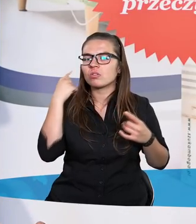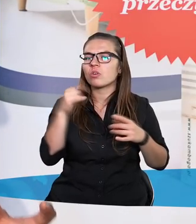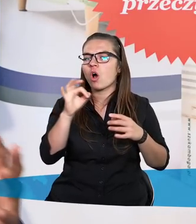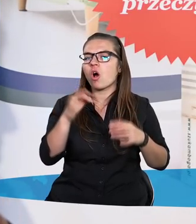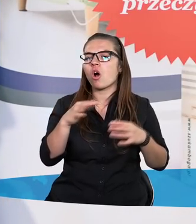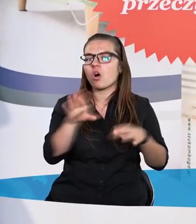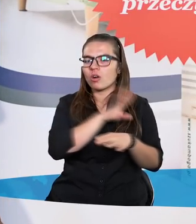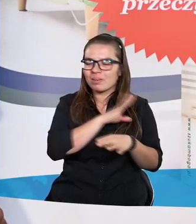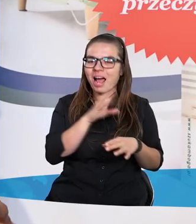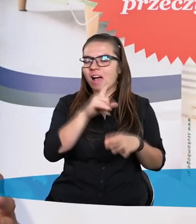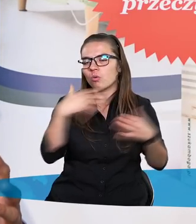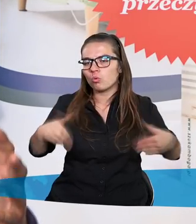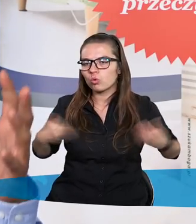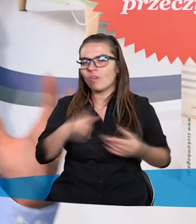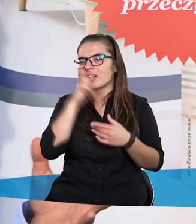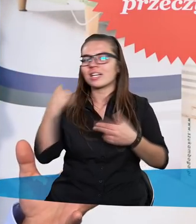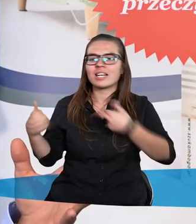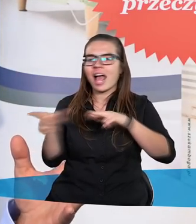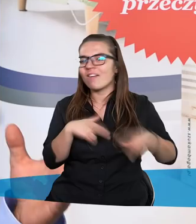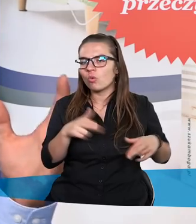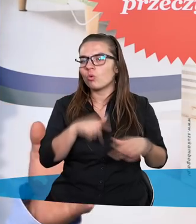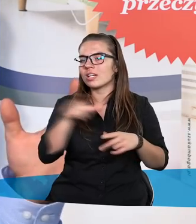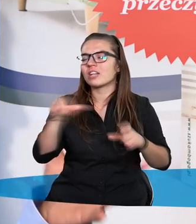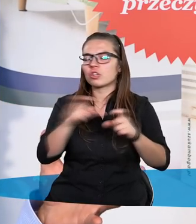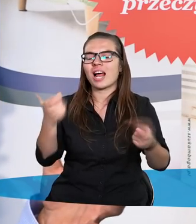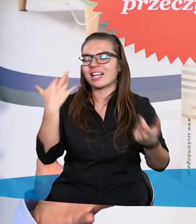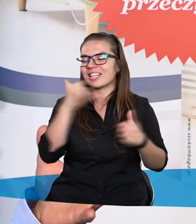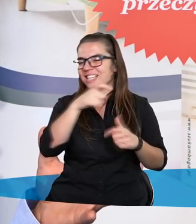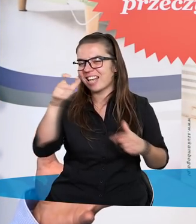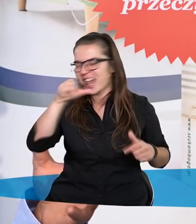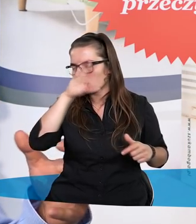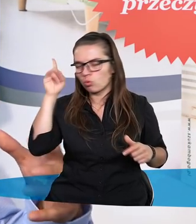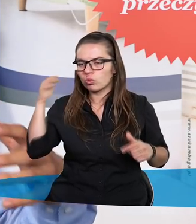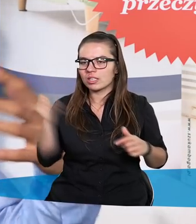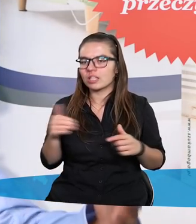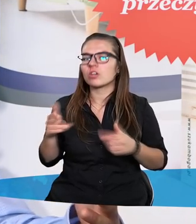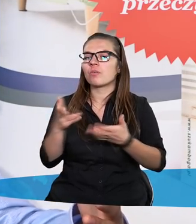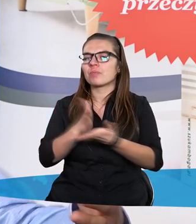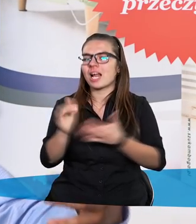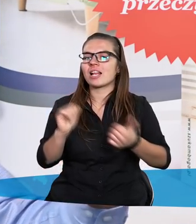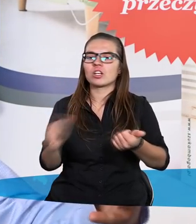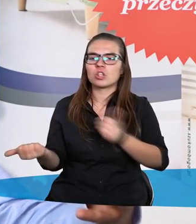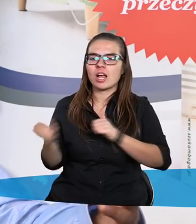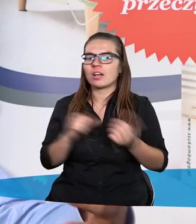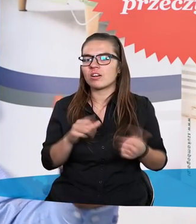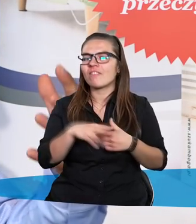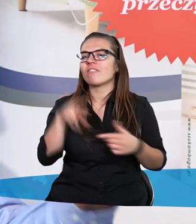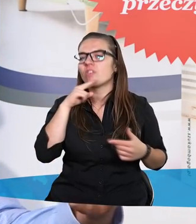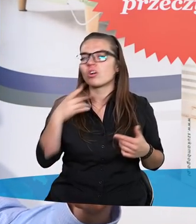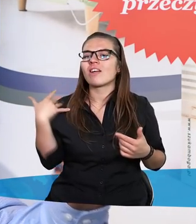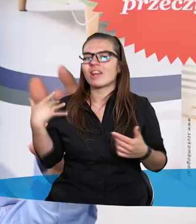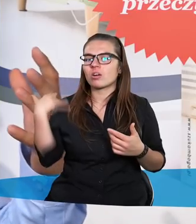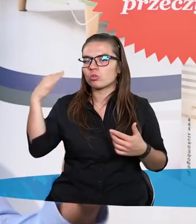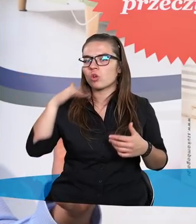zmarłych, uzdrowień, nawróceń, setek tysięcy ludzi, którzy przez chrzest w wodzie, w wieku